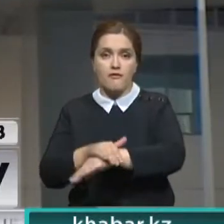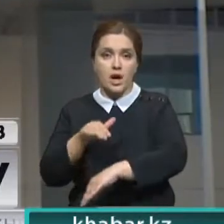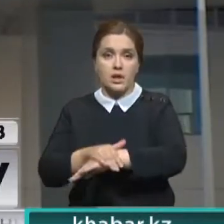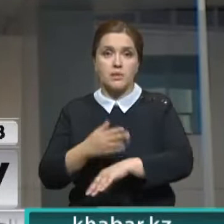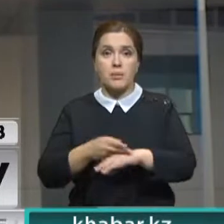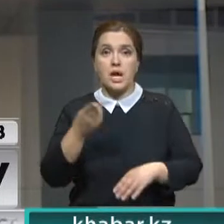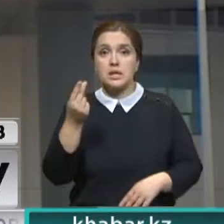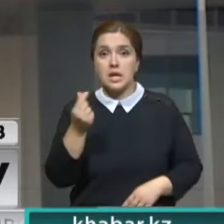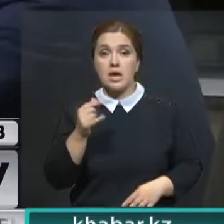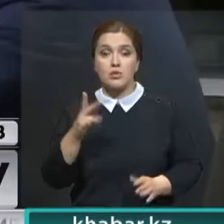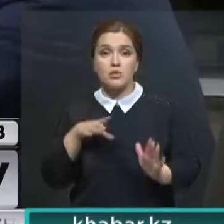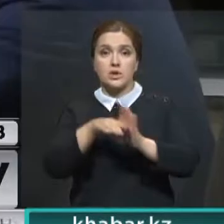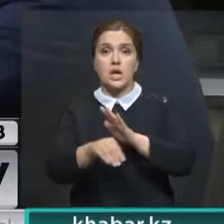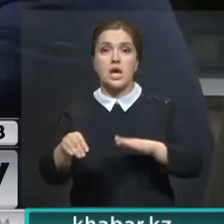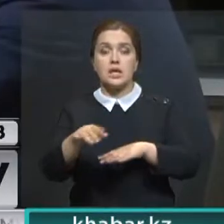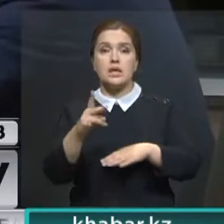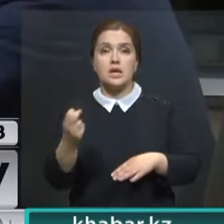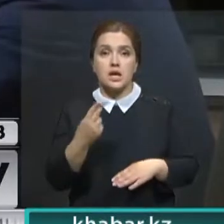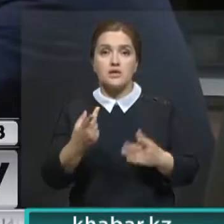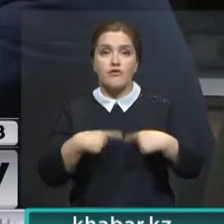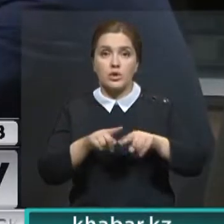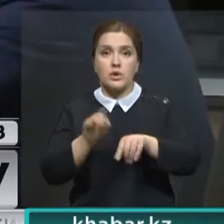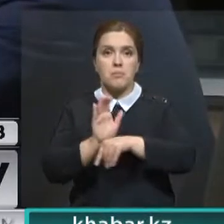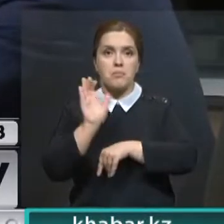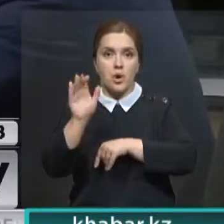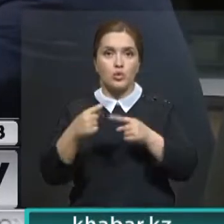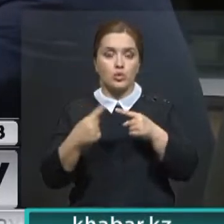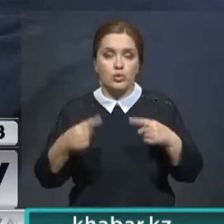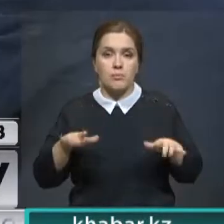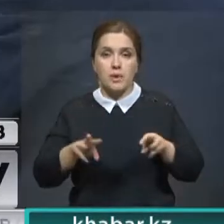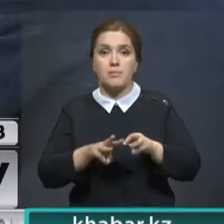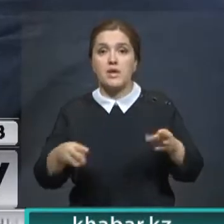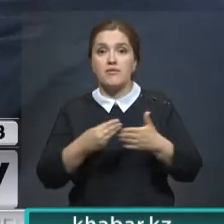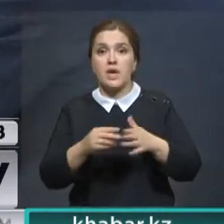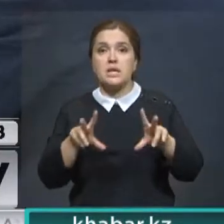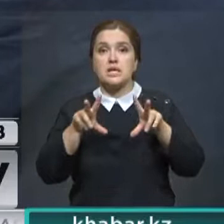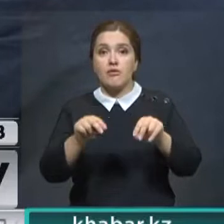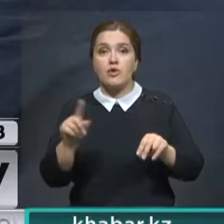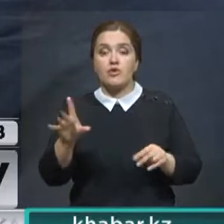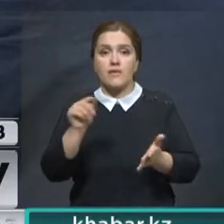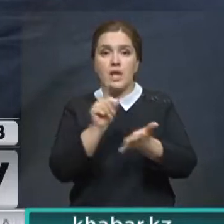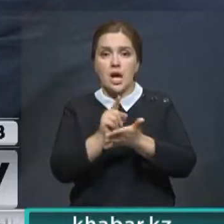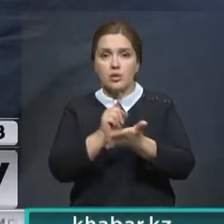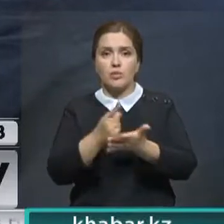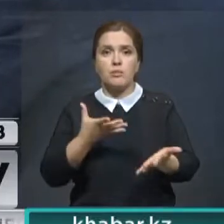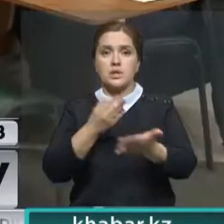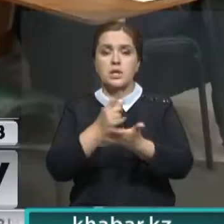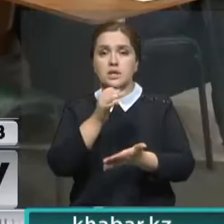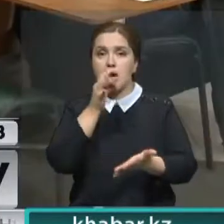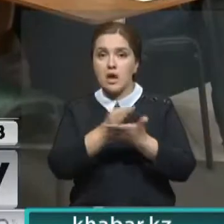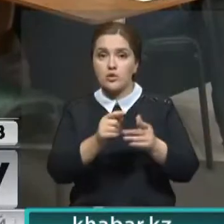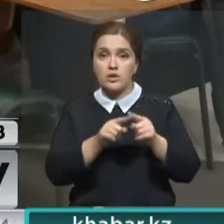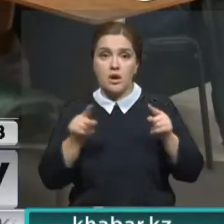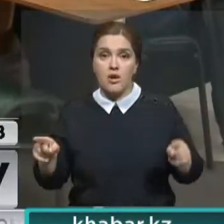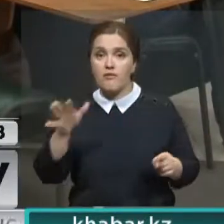средства, подлежащие зачислению в Нацфонд, перечислены не по назначению. В Минфине же заверили, что все налоги и другие платежи за